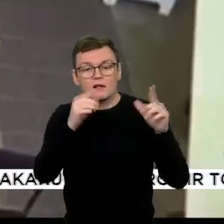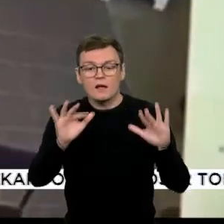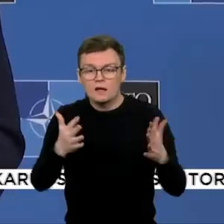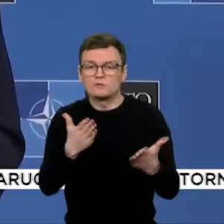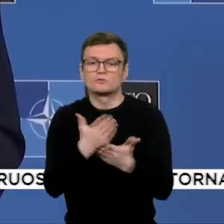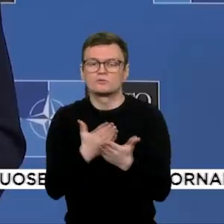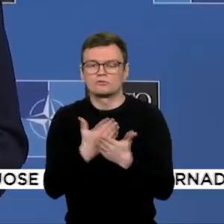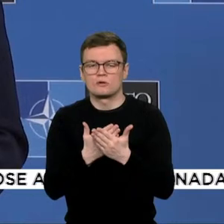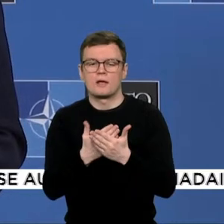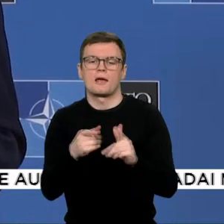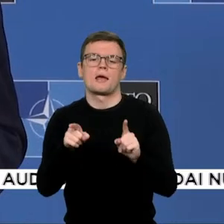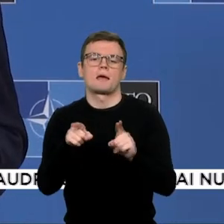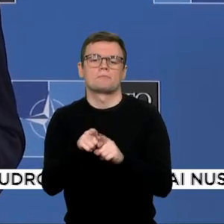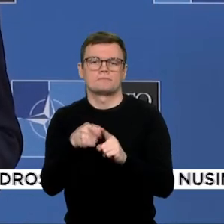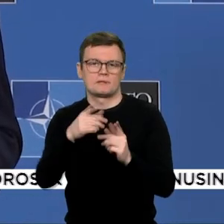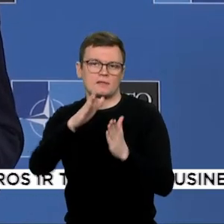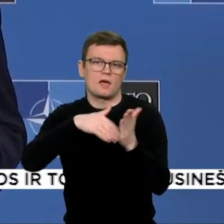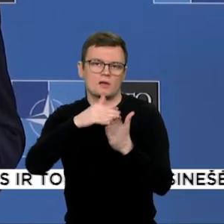dažais.